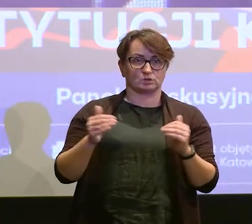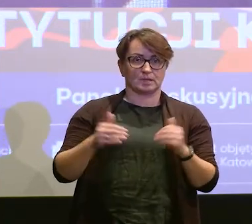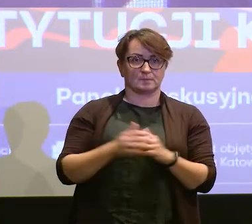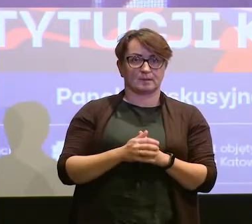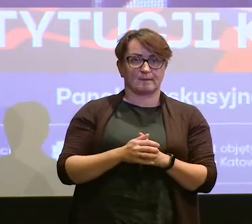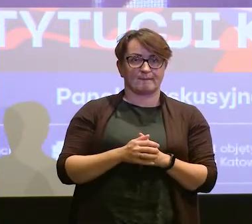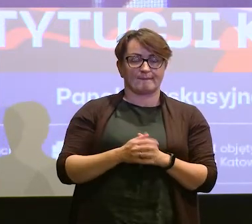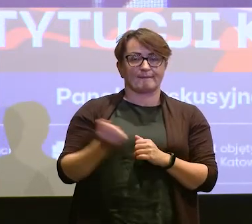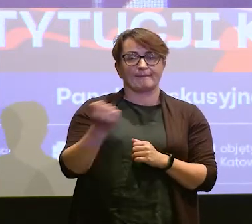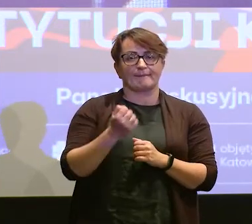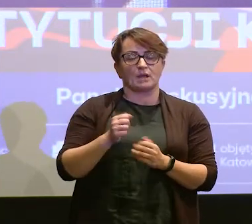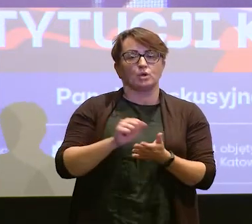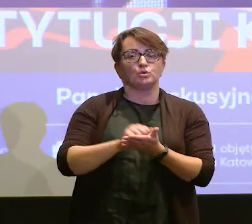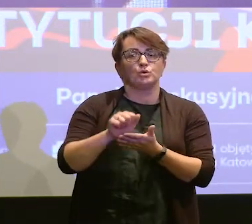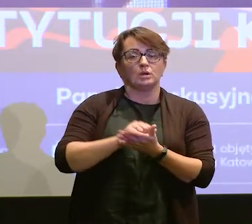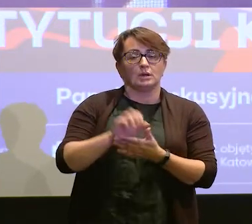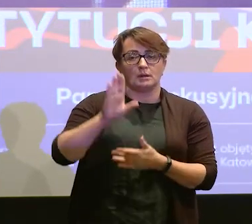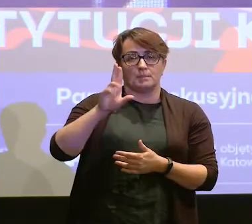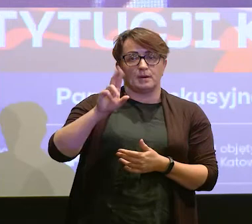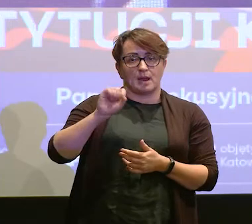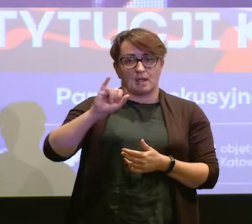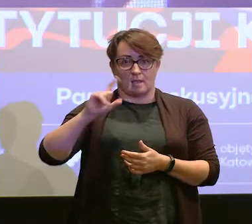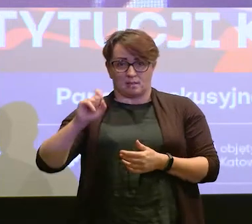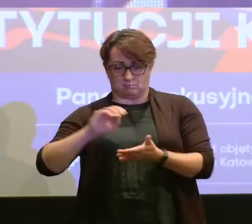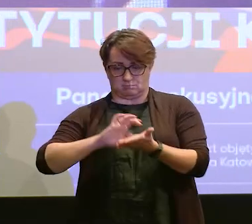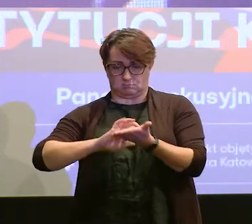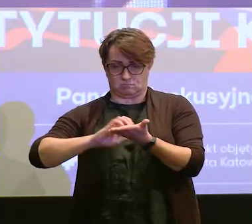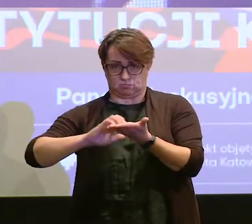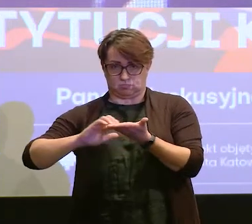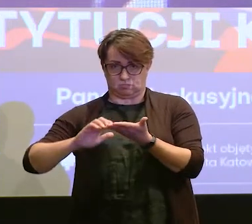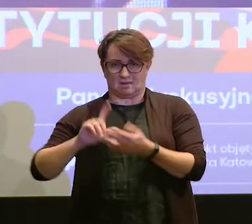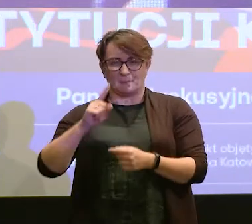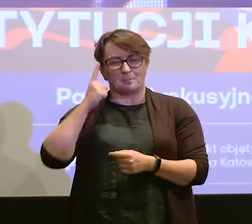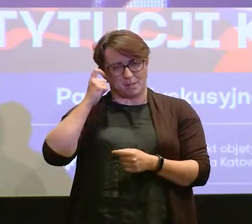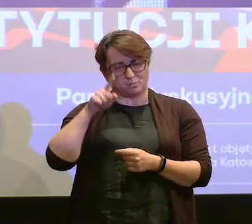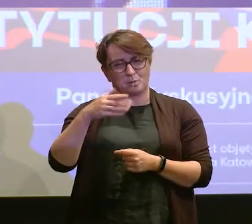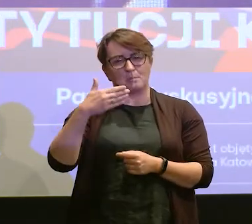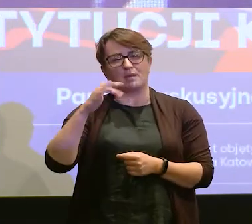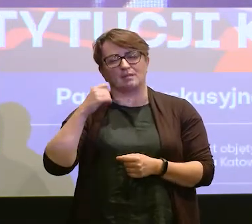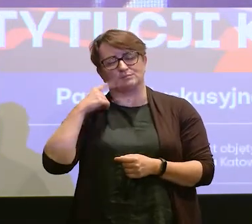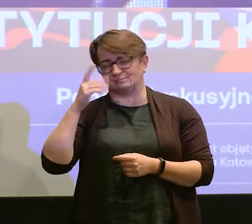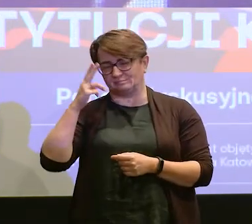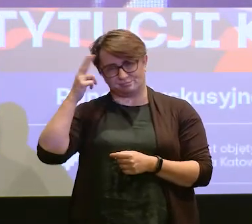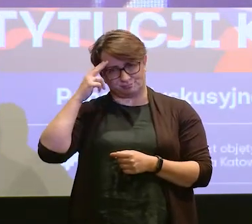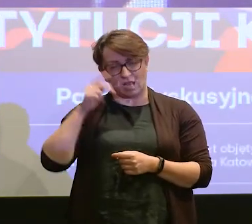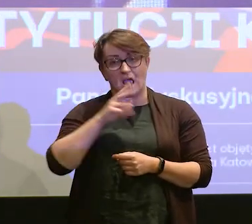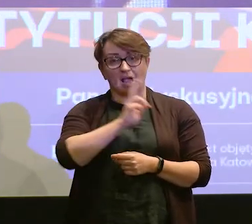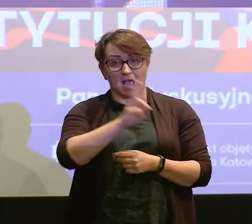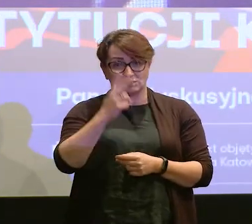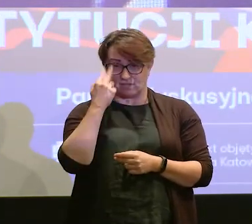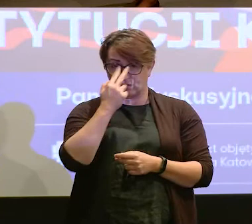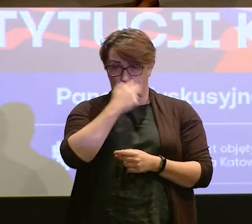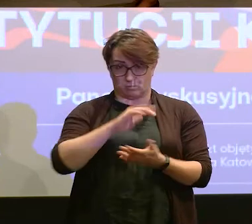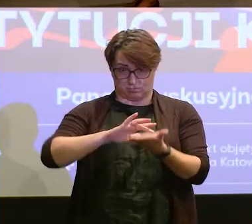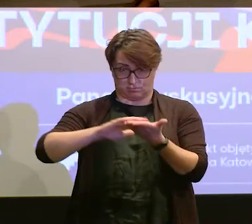stosować wydruki w brajlu. Ale pamiętajmy, że jest to mit, że wszyscy niewidomi znają brajla.